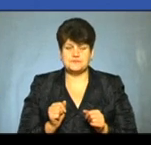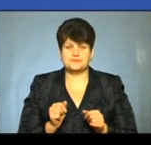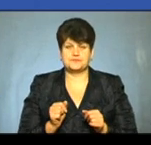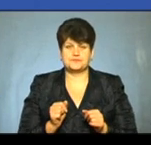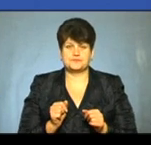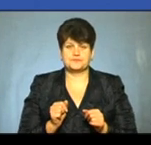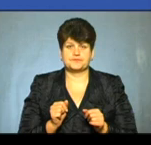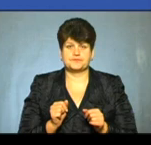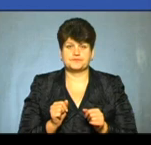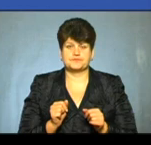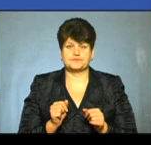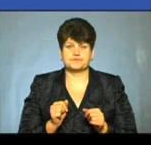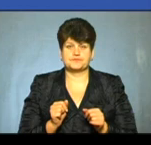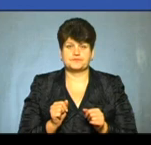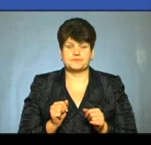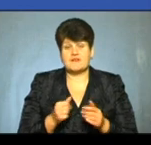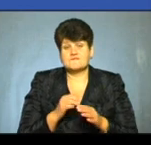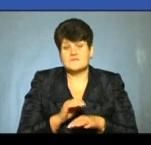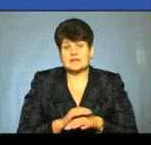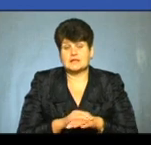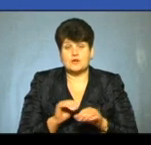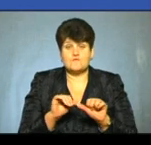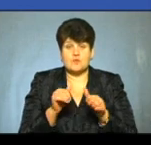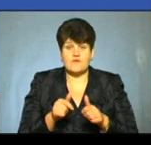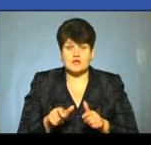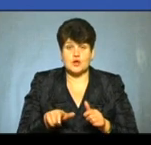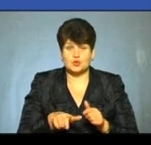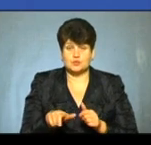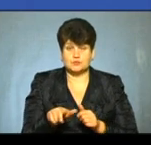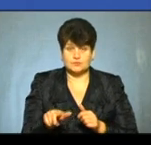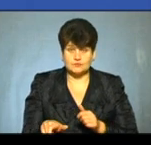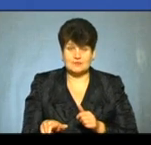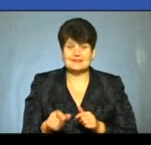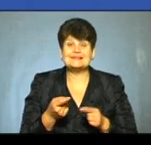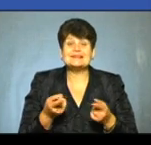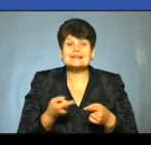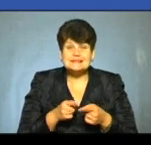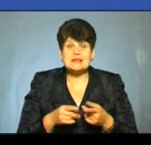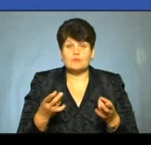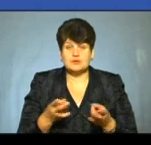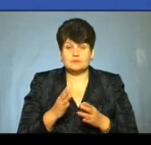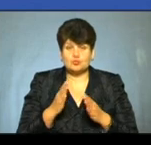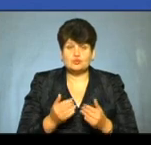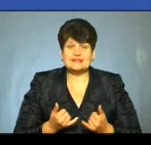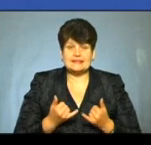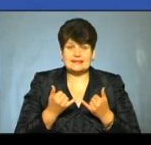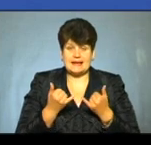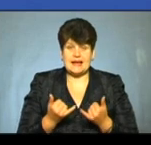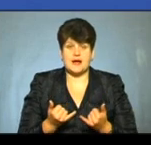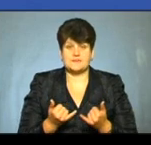формування дорожньої інфраструктури, там, де це потрібно буде для